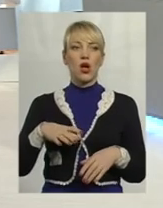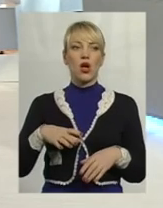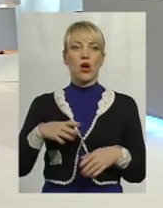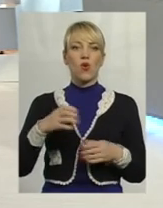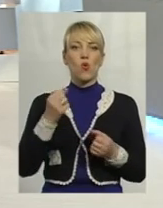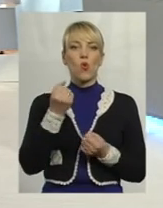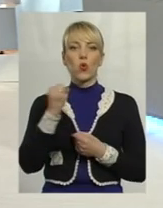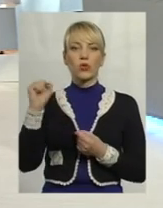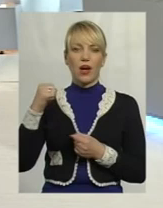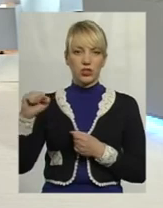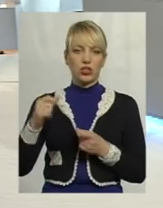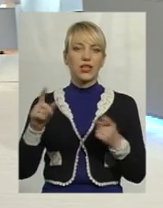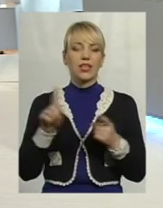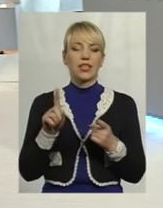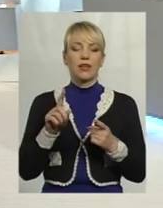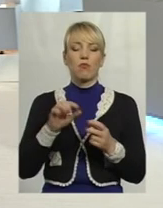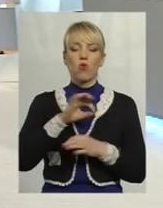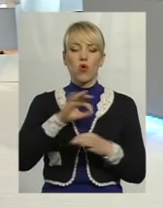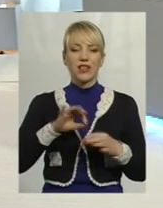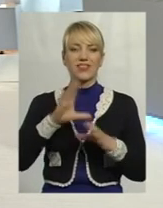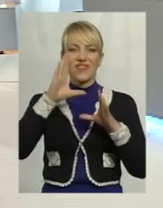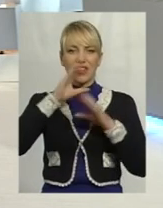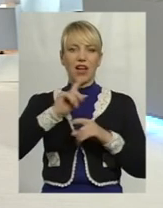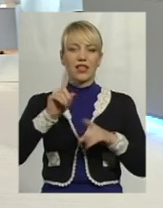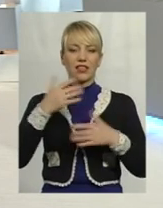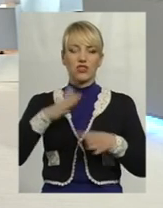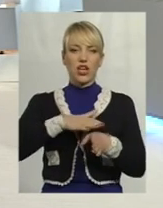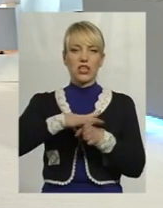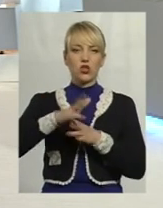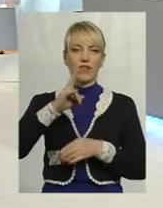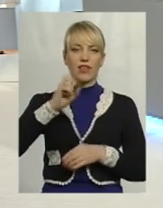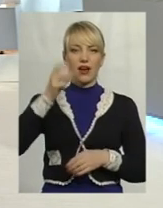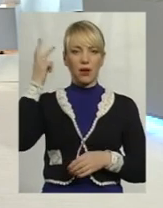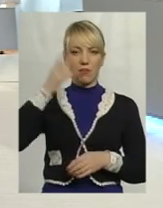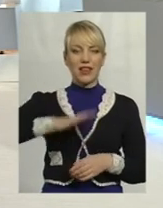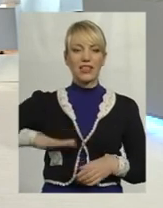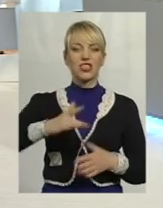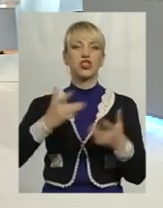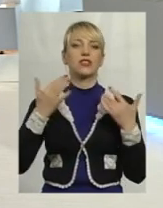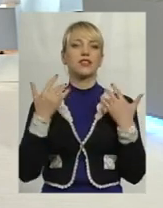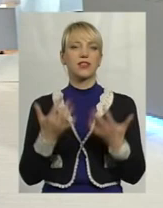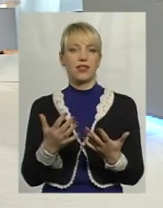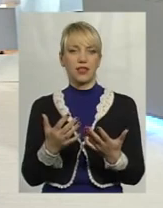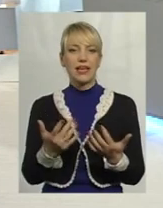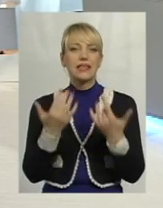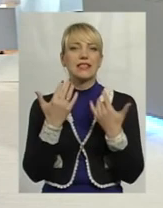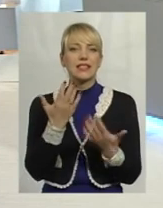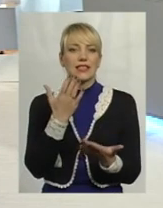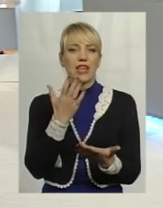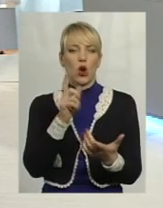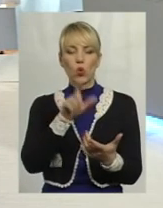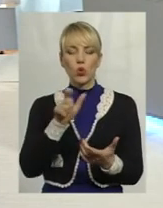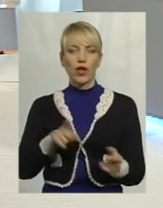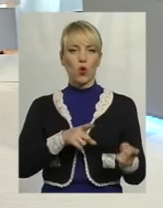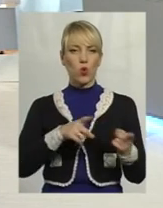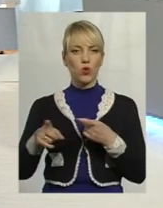які, скажімо, ті проекти, вдалі проекти, які реалізовані на Хмельниччині, скільки людей готові брати на